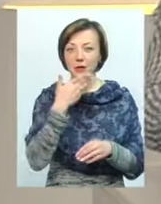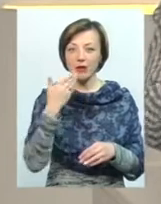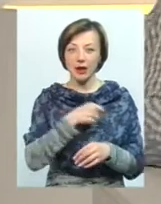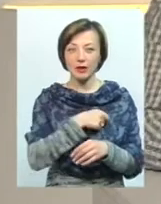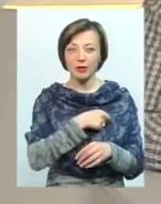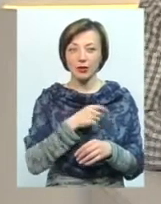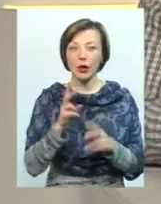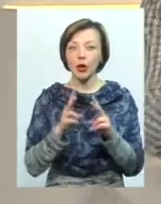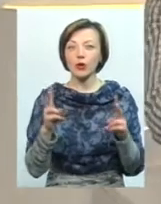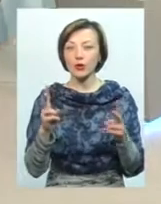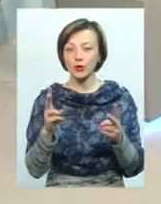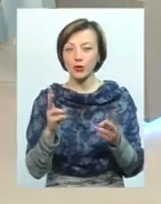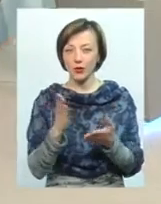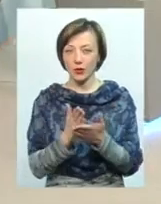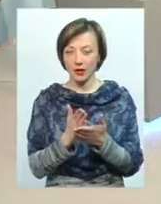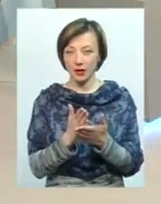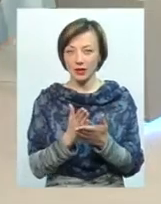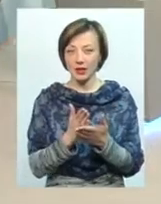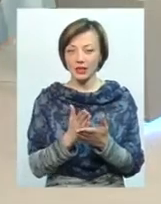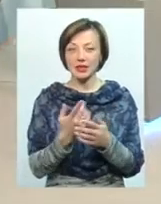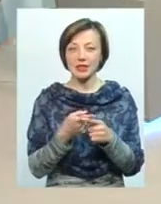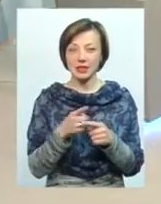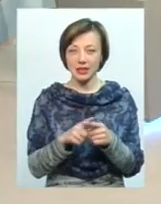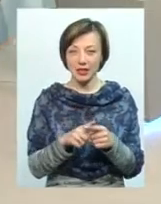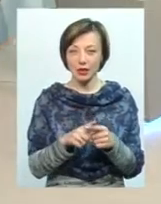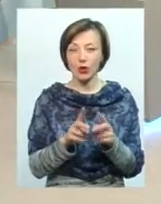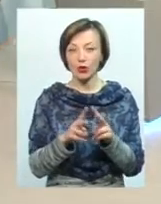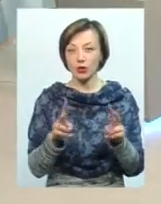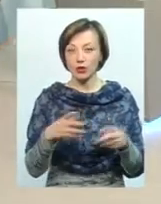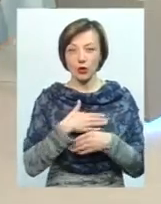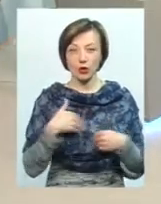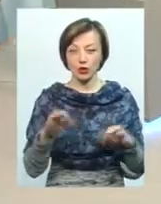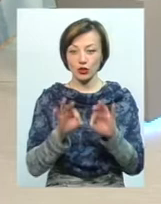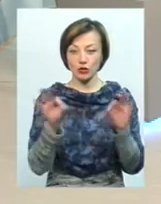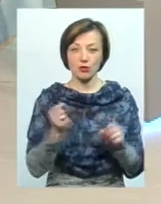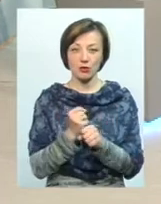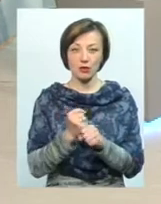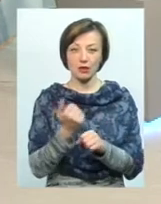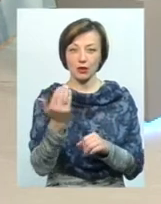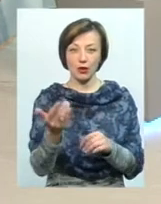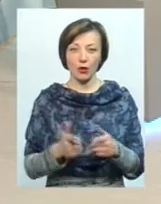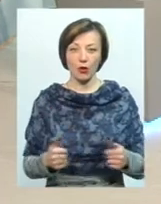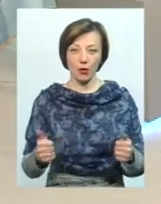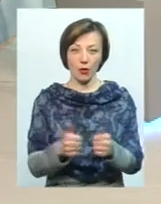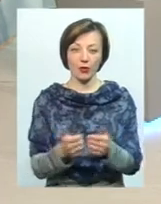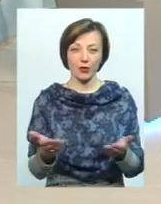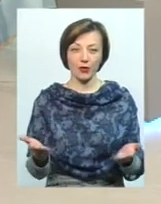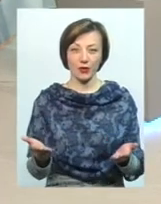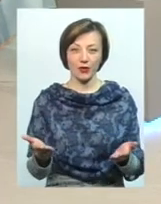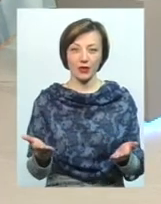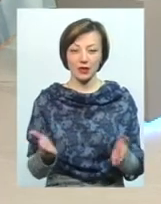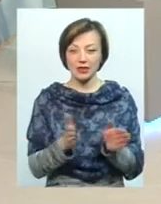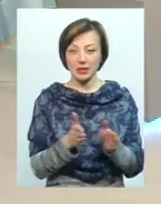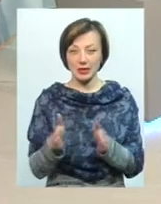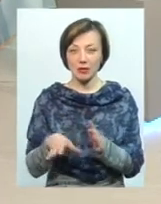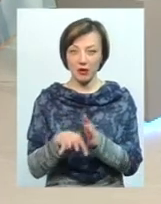а хтось за ним закріпили. Закріпили когось, і це когось чи хтось, він не хоче нічого робити, тому що це не його округ. Це система